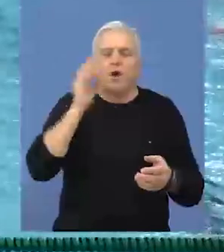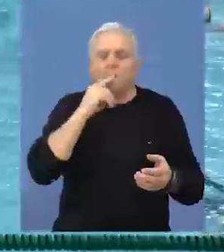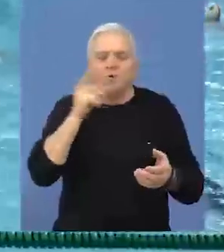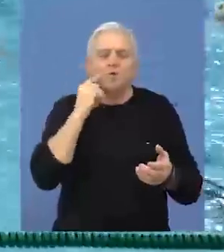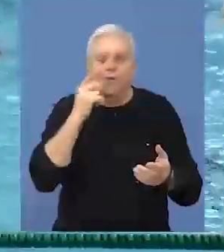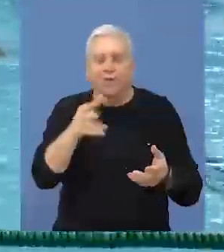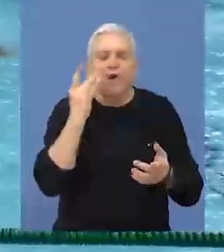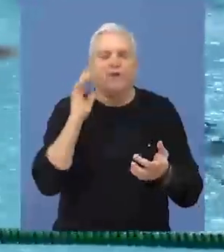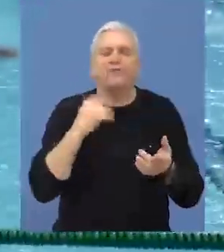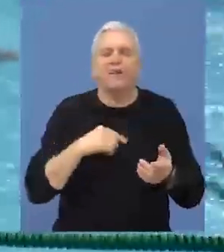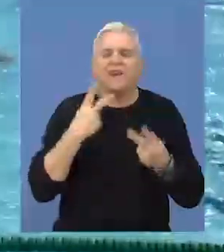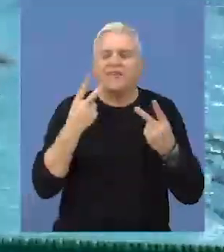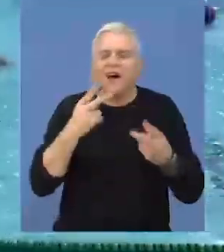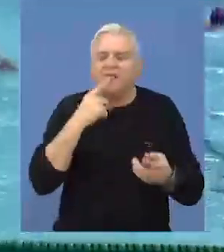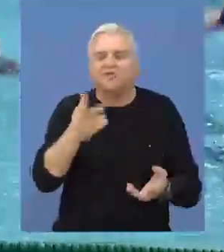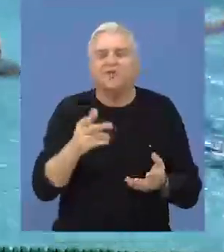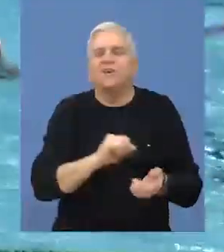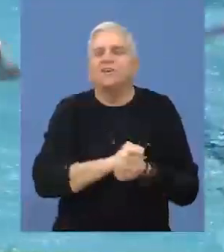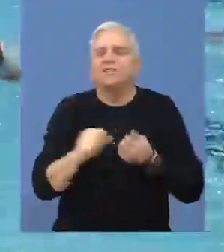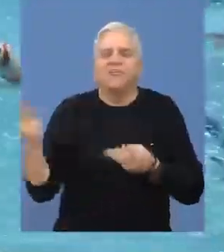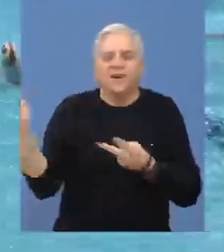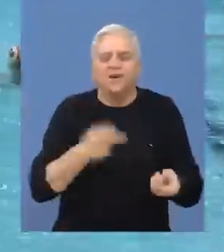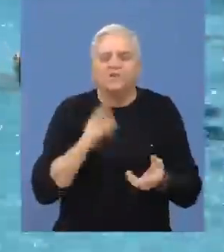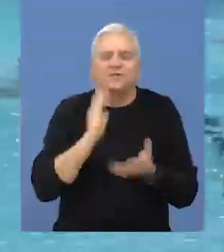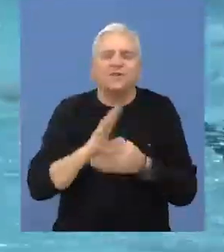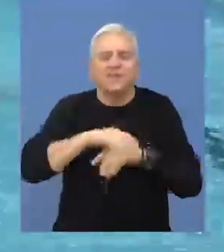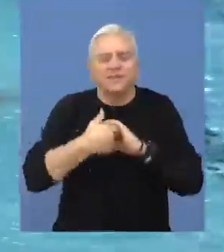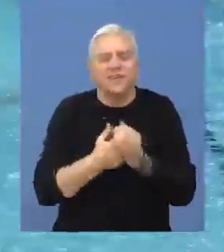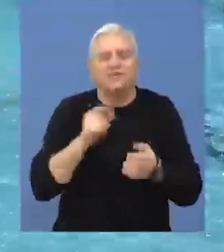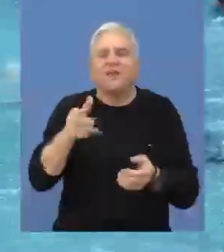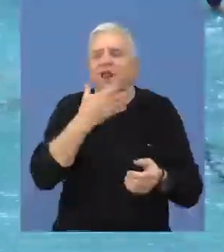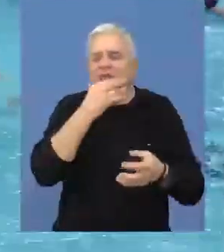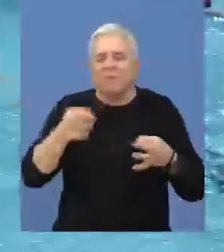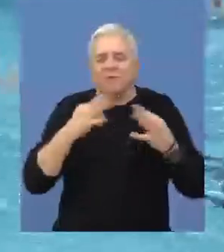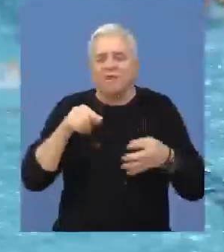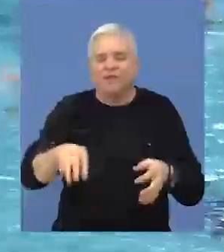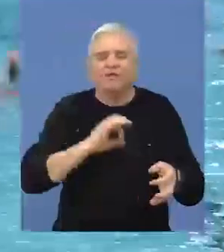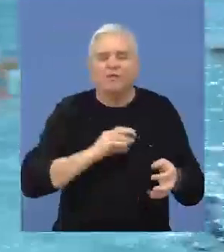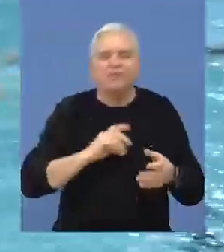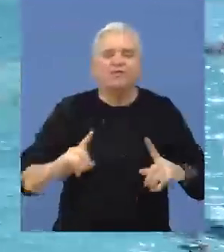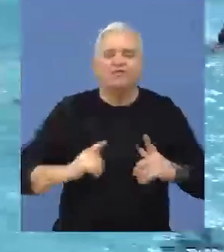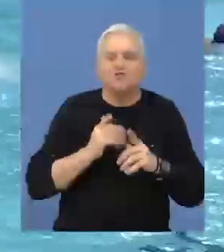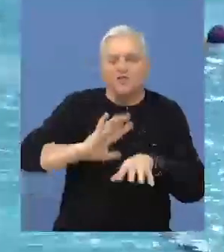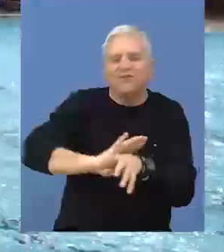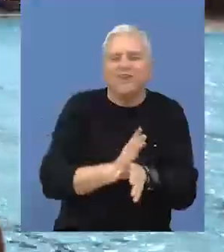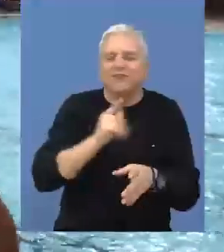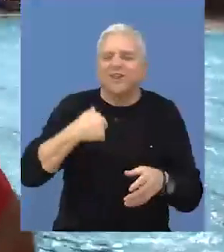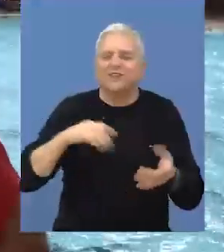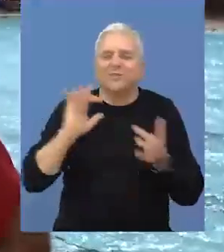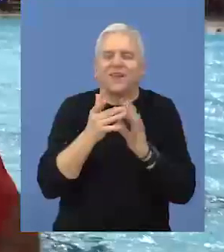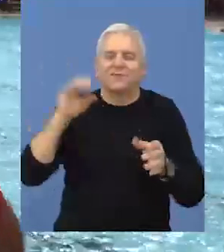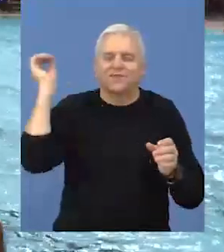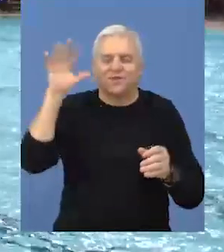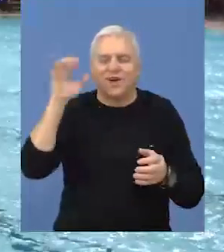jedan lep poduhvat. Ono što je meni najbitnije je da su, eto, gosti zadovoljni, da su se lijepo proveli u našem gradu i da su uživali